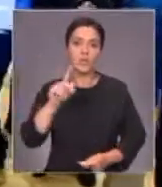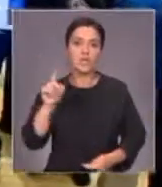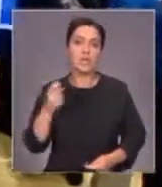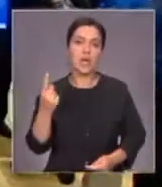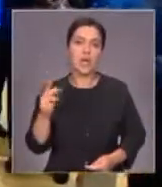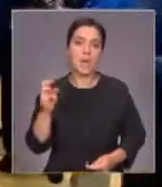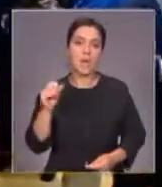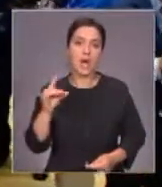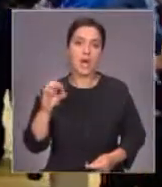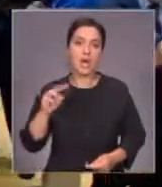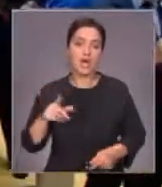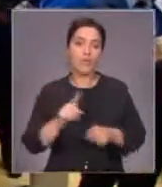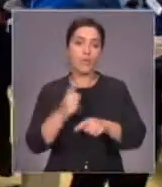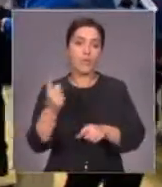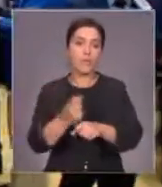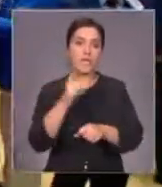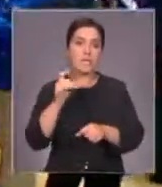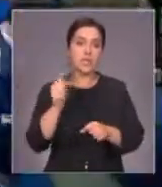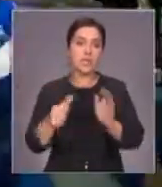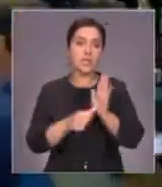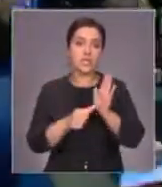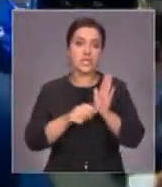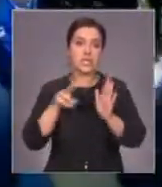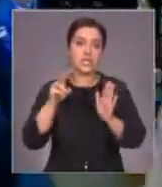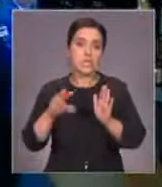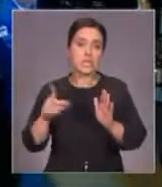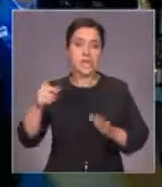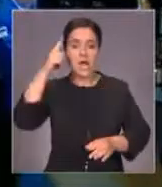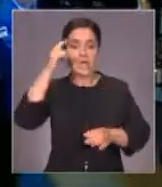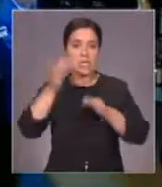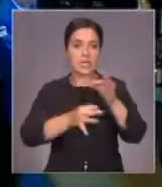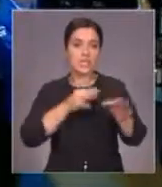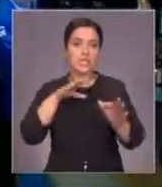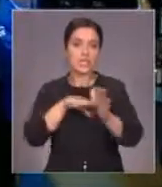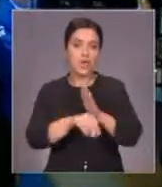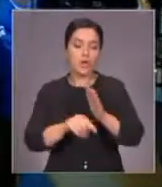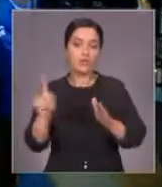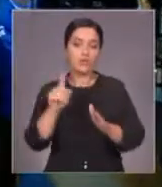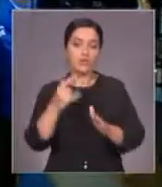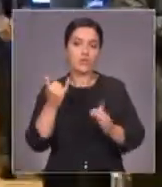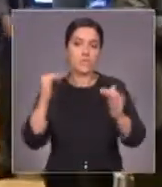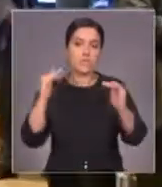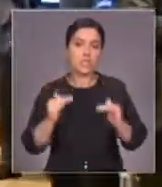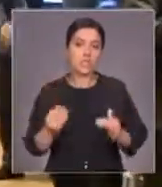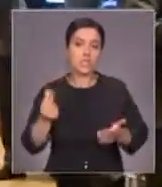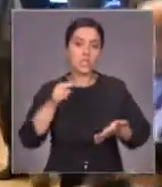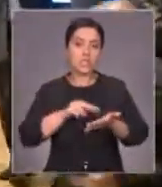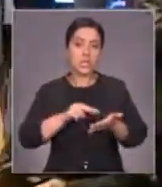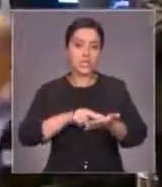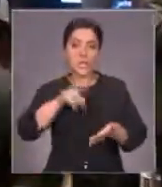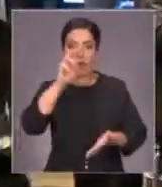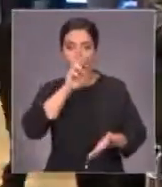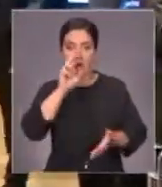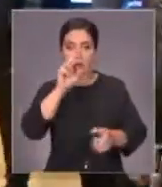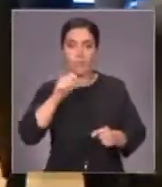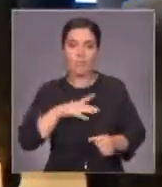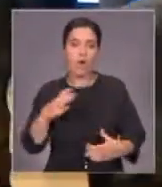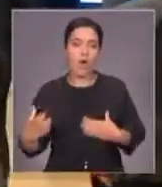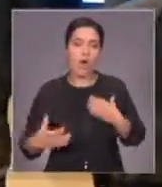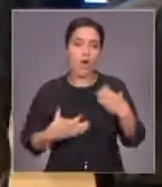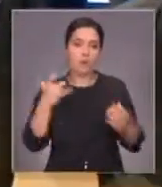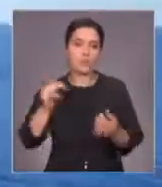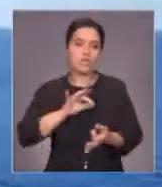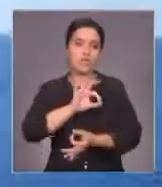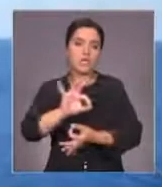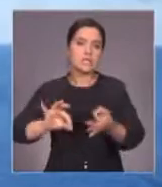40 долларов за баррель. Также впервые за последние 6 лет. Аналитики считают, что очередное снижение цен на черное золото